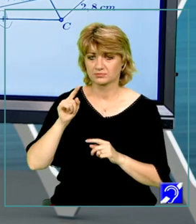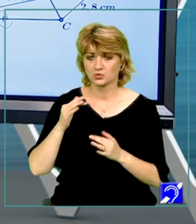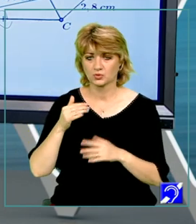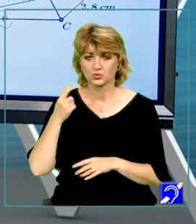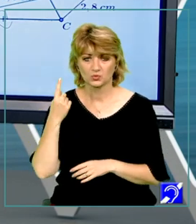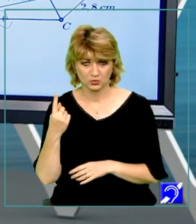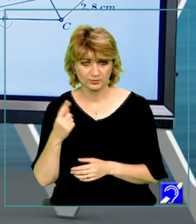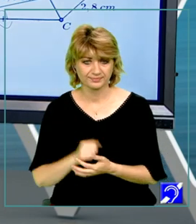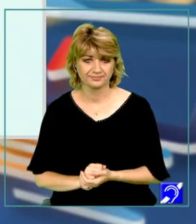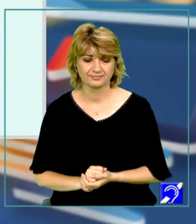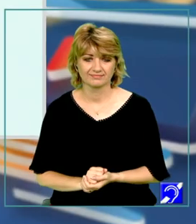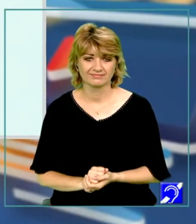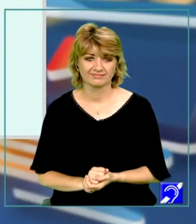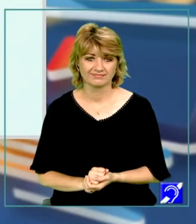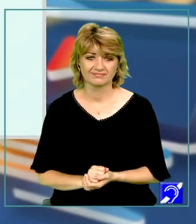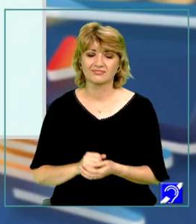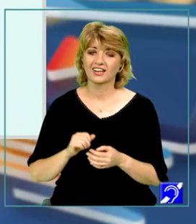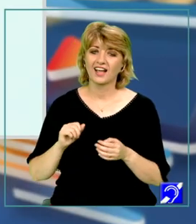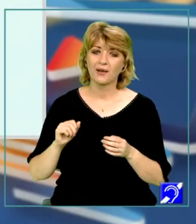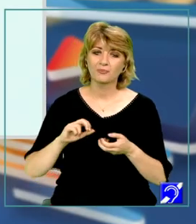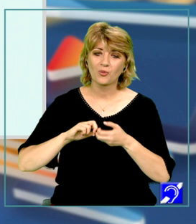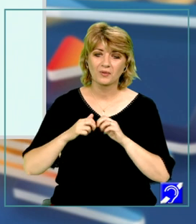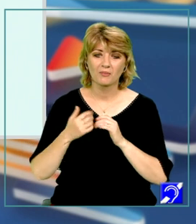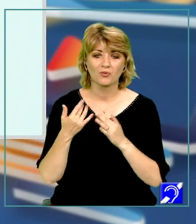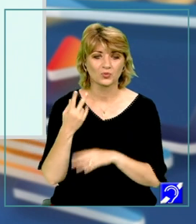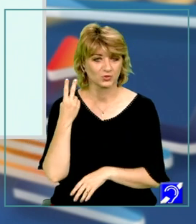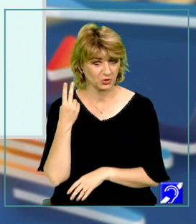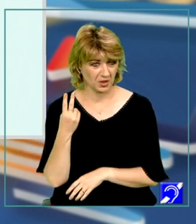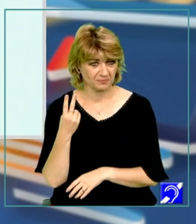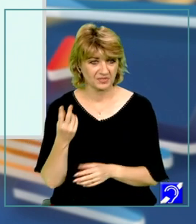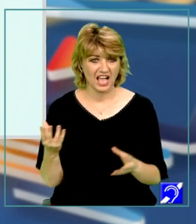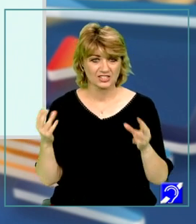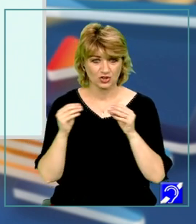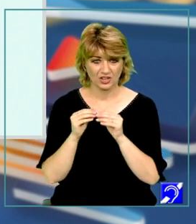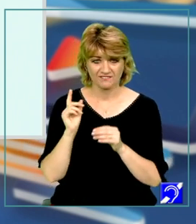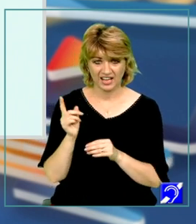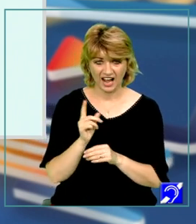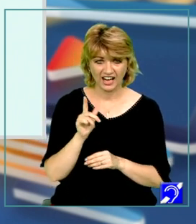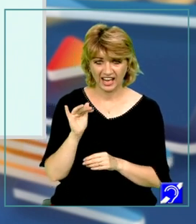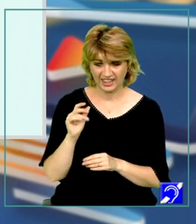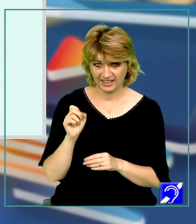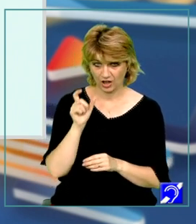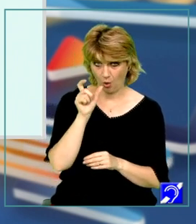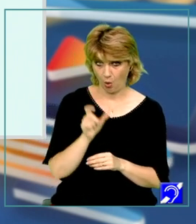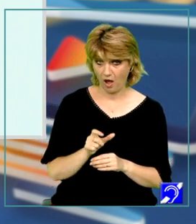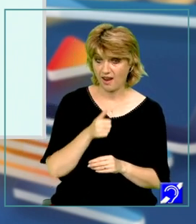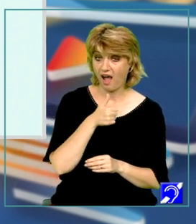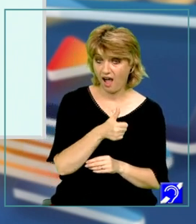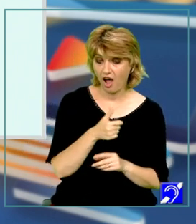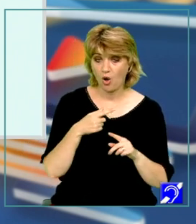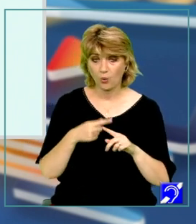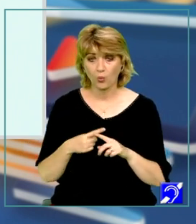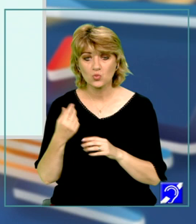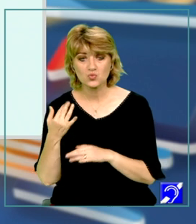numărul 1. Trecem acum la problema numărul 2. Asociează fiecare literă din coloana A cu